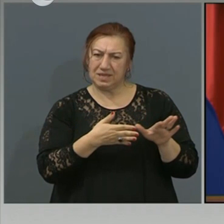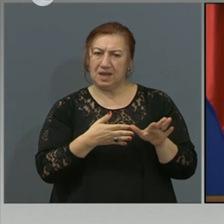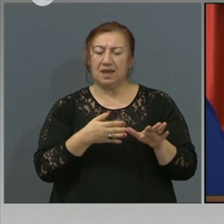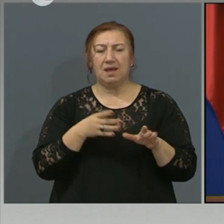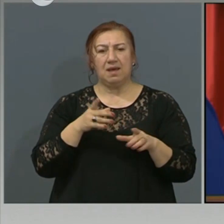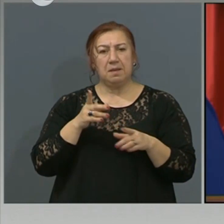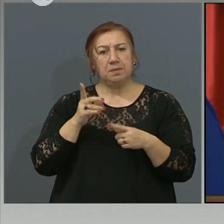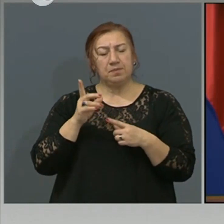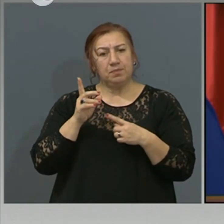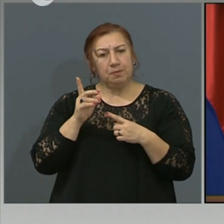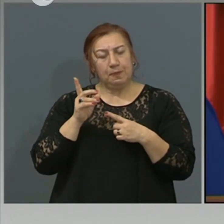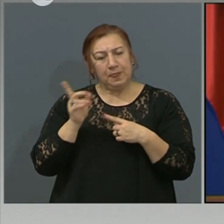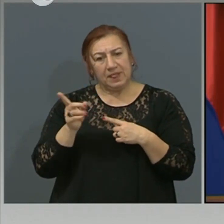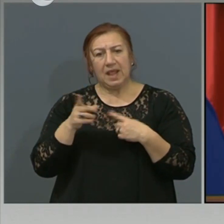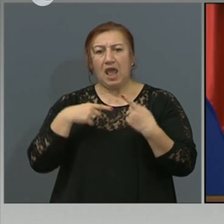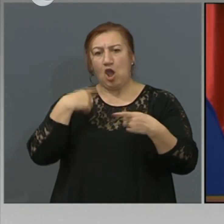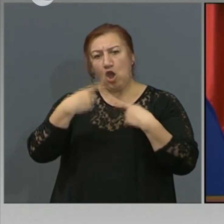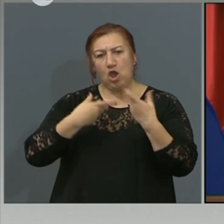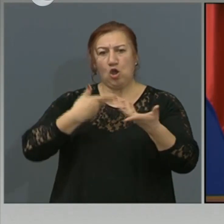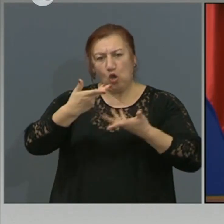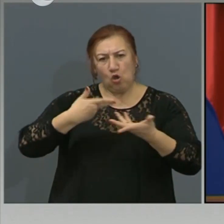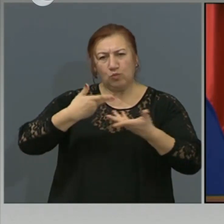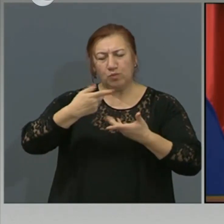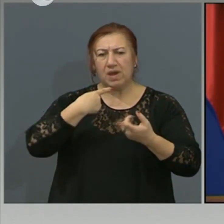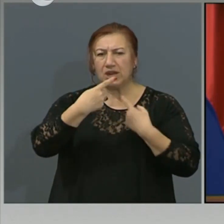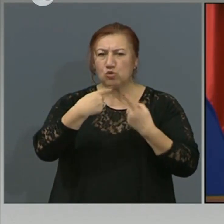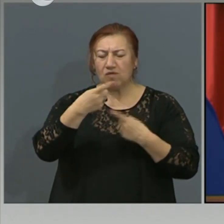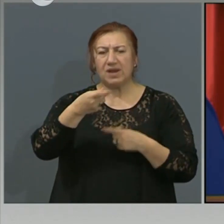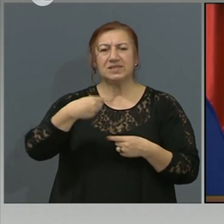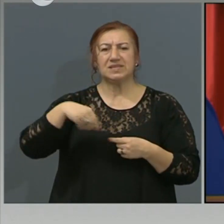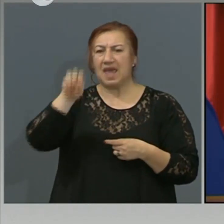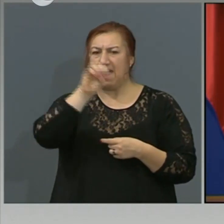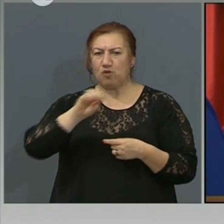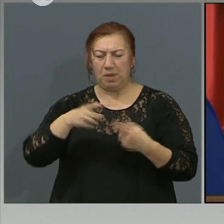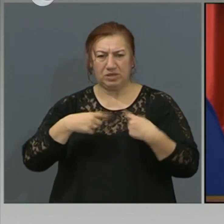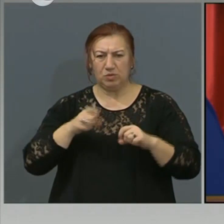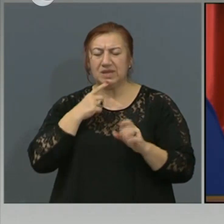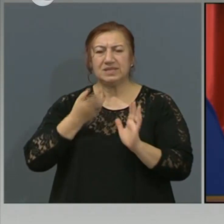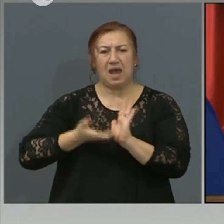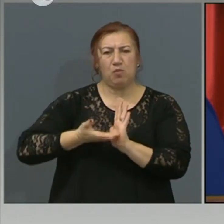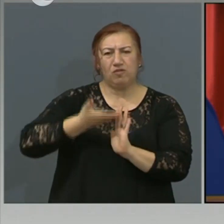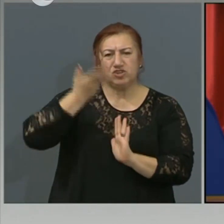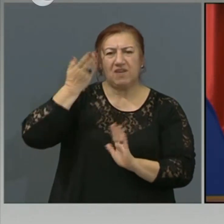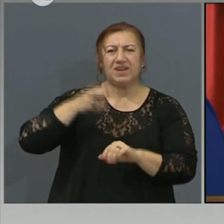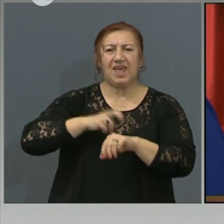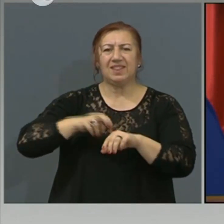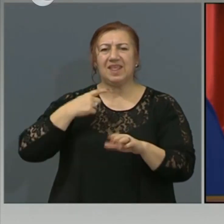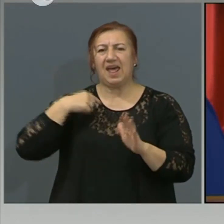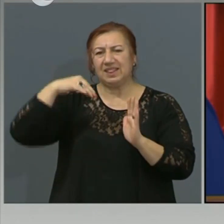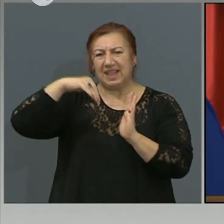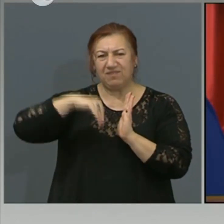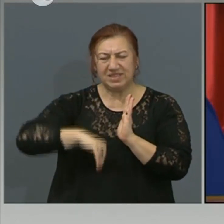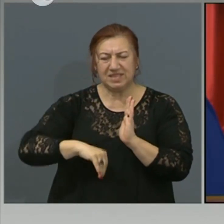с Европейската комисия за повишаването на дефицита, за държавната помощ,